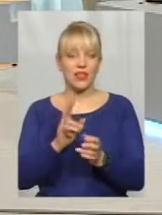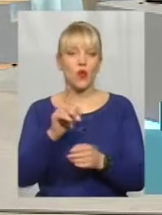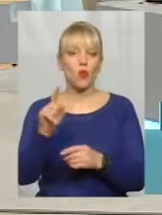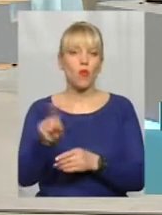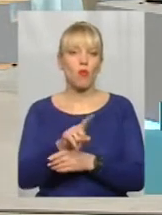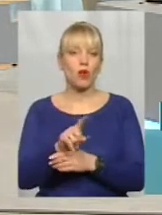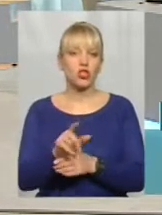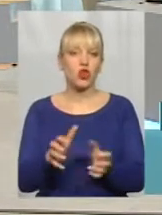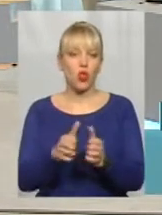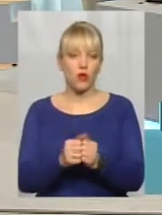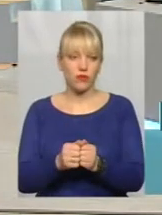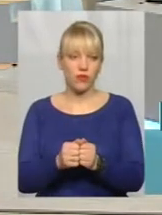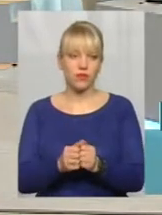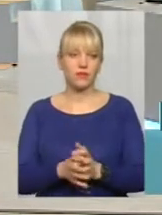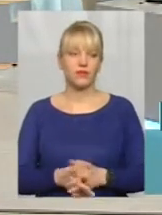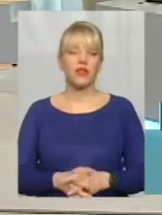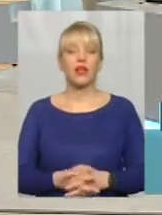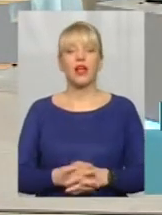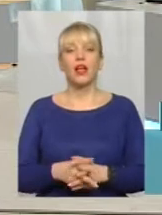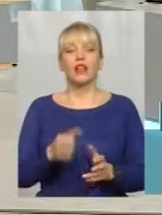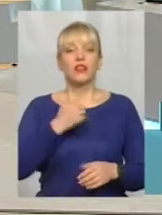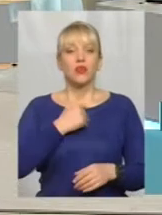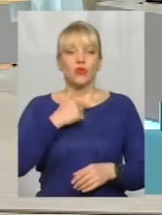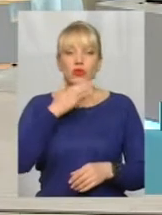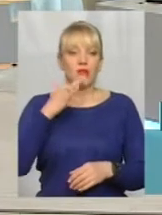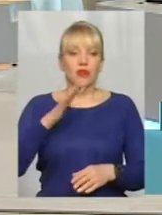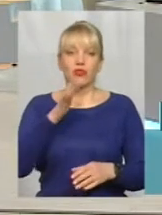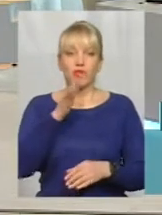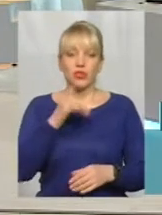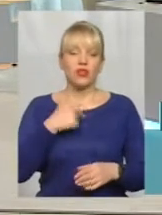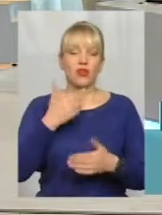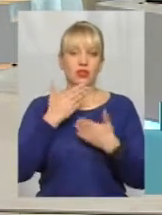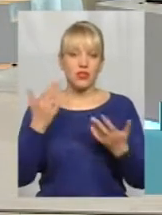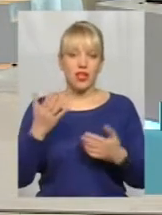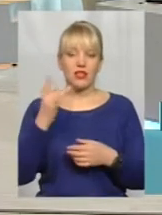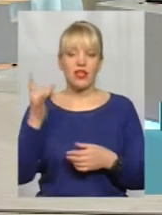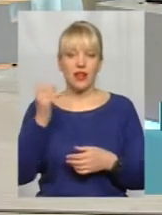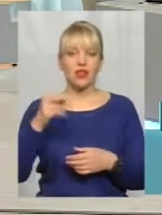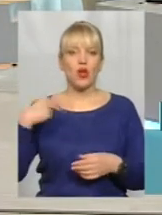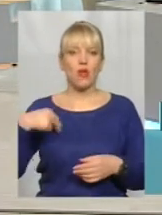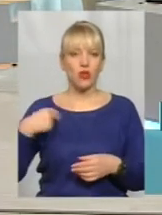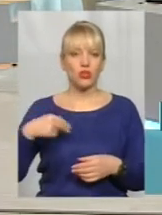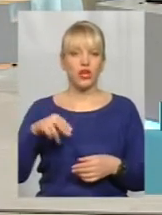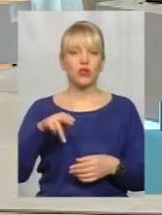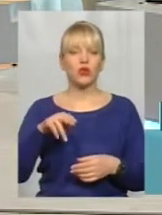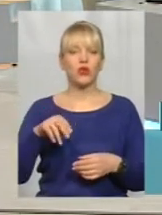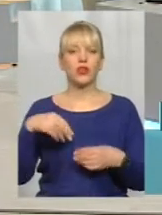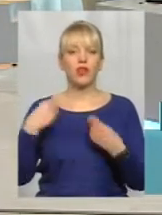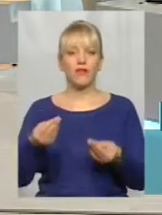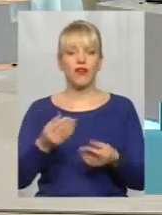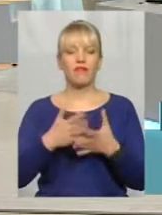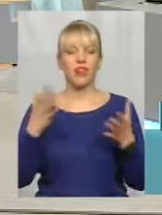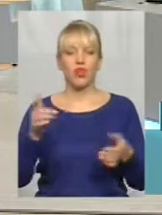цю геніальну фразу. Так, вже не так багато час у нас лишається. Микола Петрович, останній раз Порошенко давав таку велику прес-конференцію ще 14